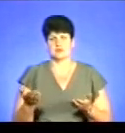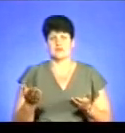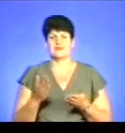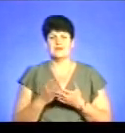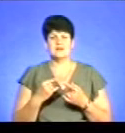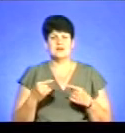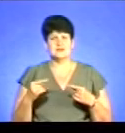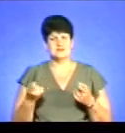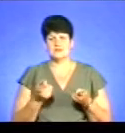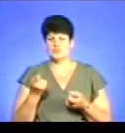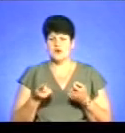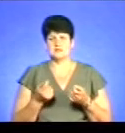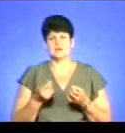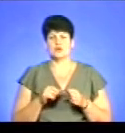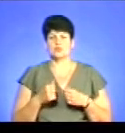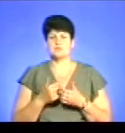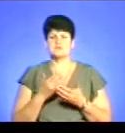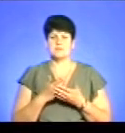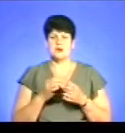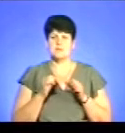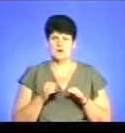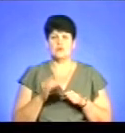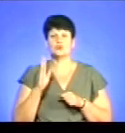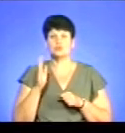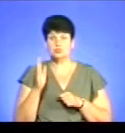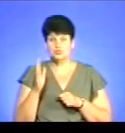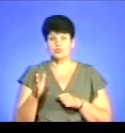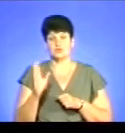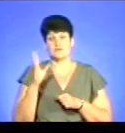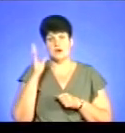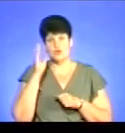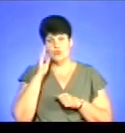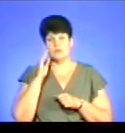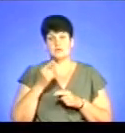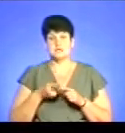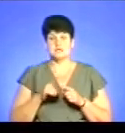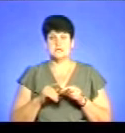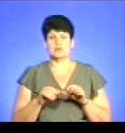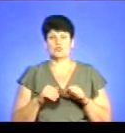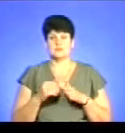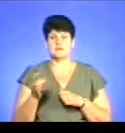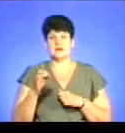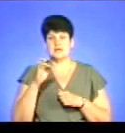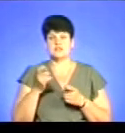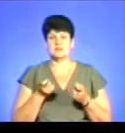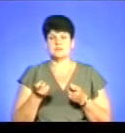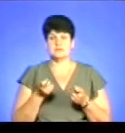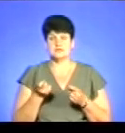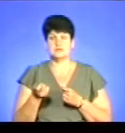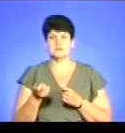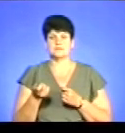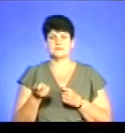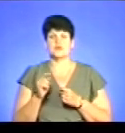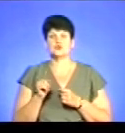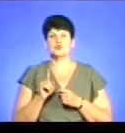є різні нюанси, які комісія має право, і буде, я надіюся, буде враховувати всі комісії, приймати держадміністрації і виконкового міста обласного значення,